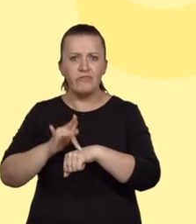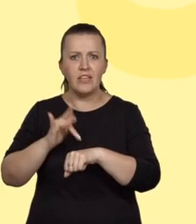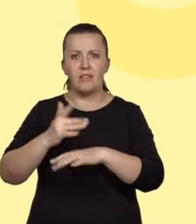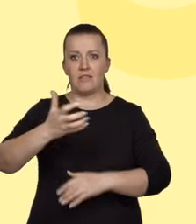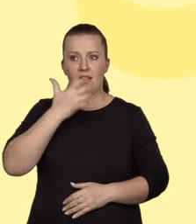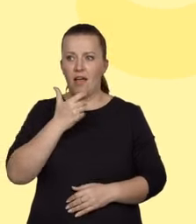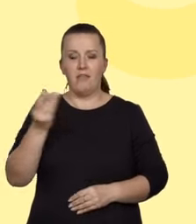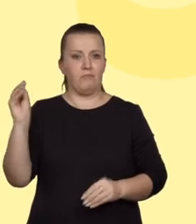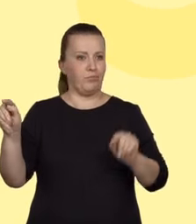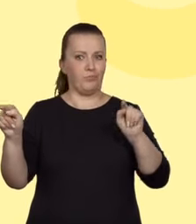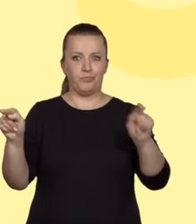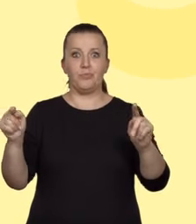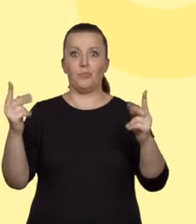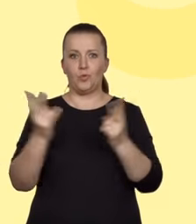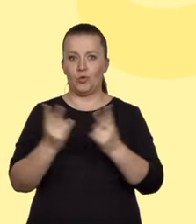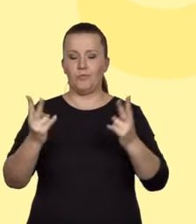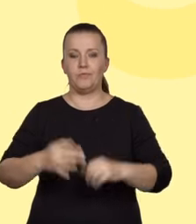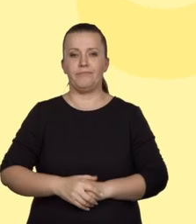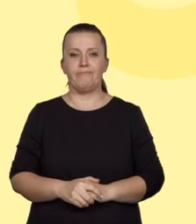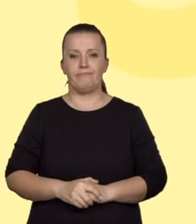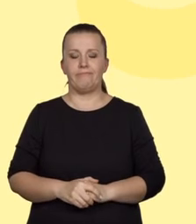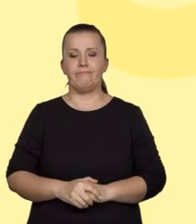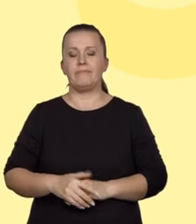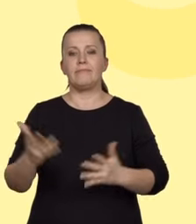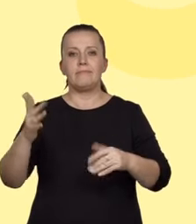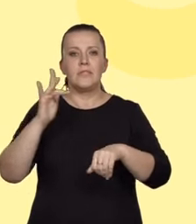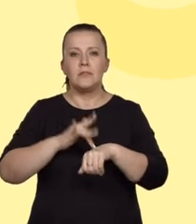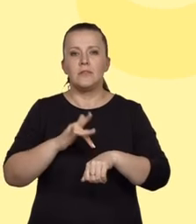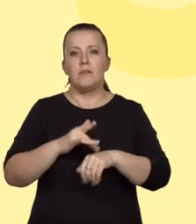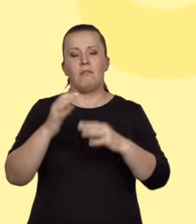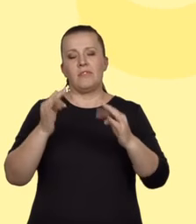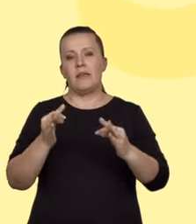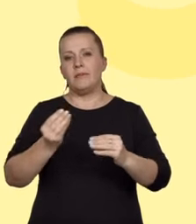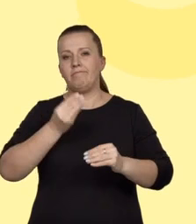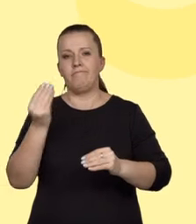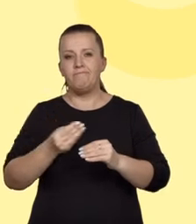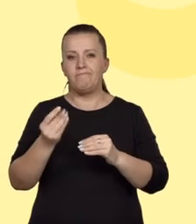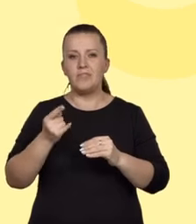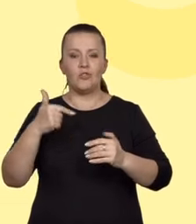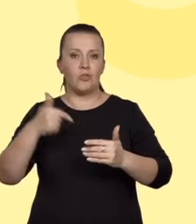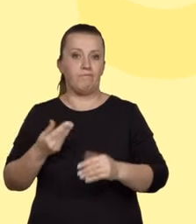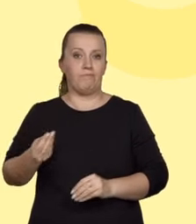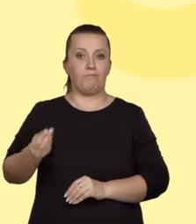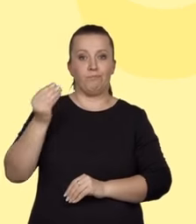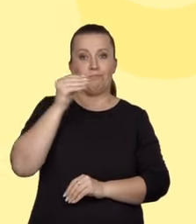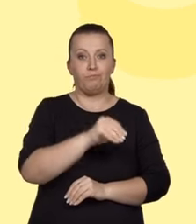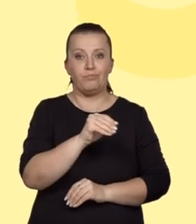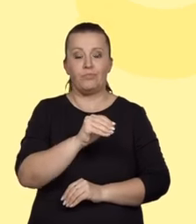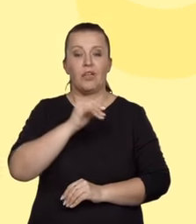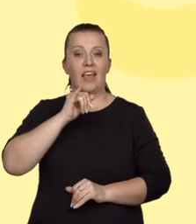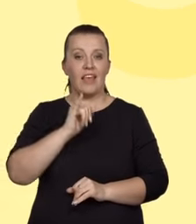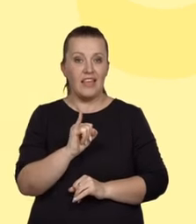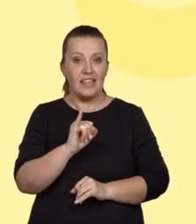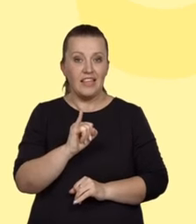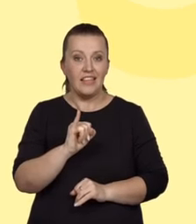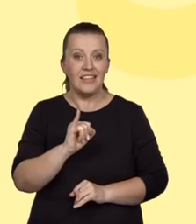obu stronach jest jednakowa. Konsekwencją tej czynności jest konieczność dopisania jonu wodorowego po stronie